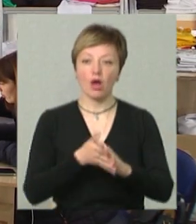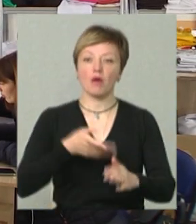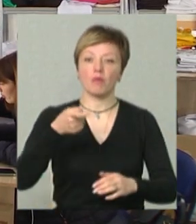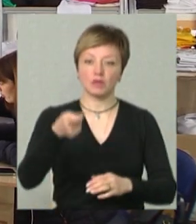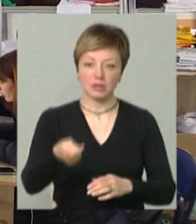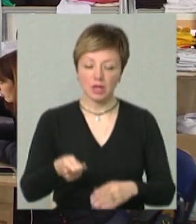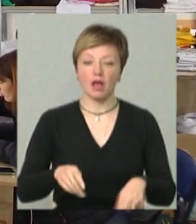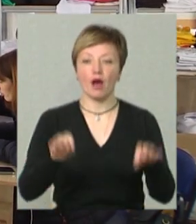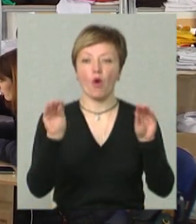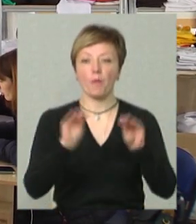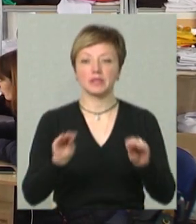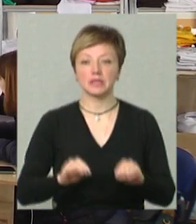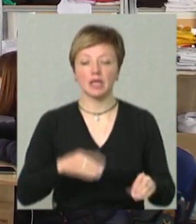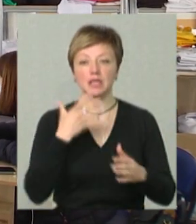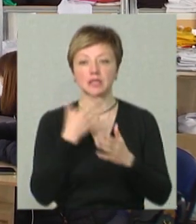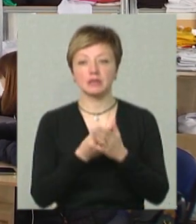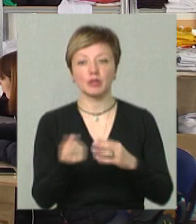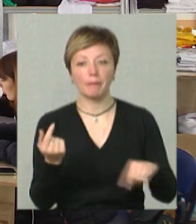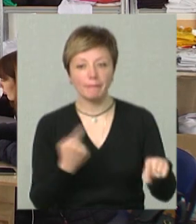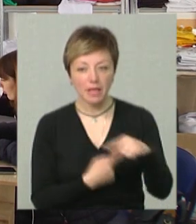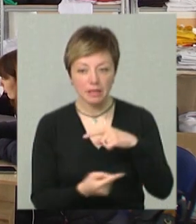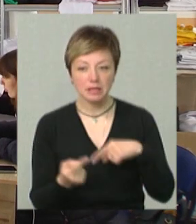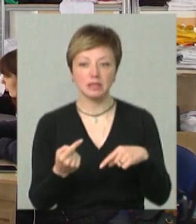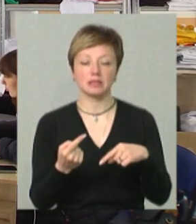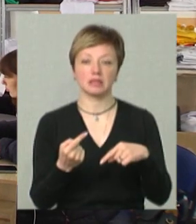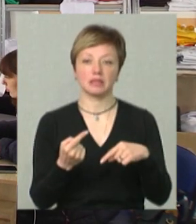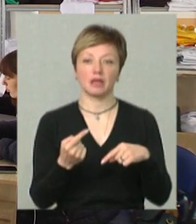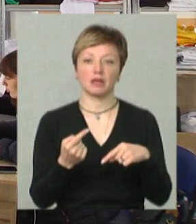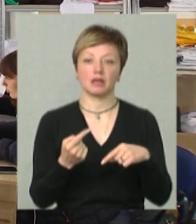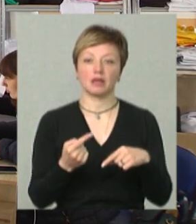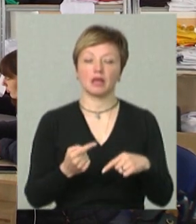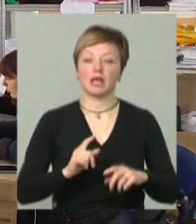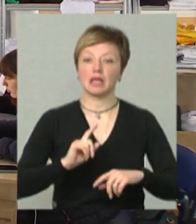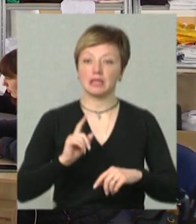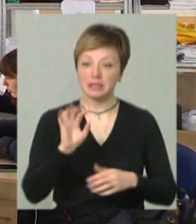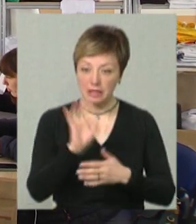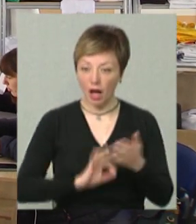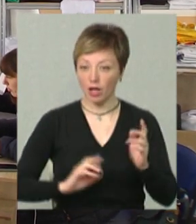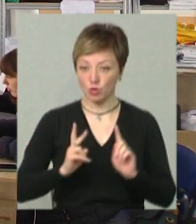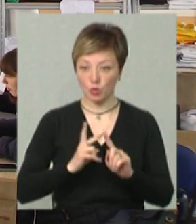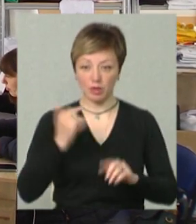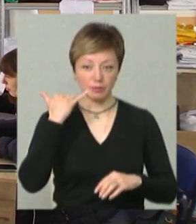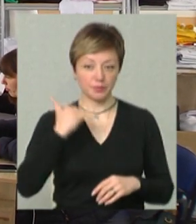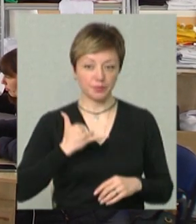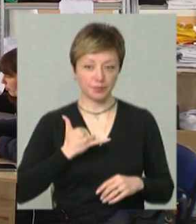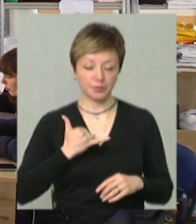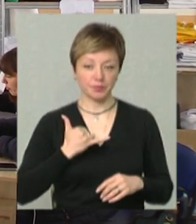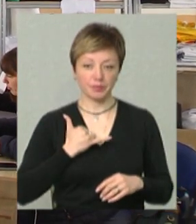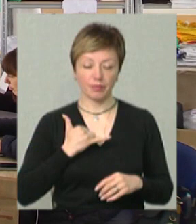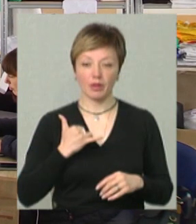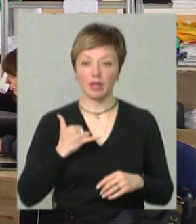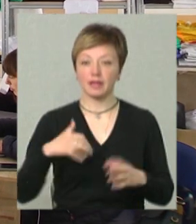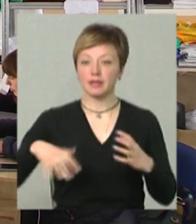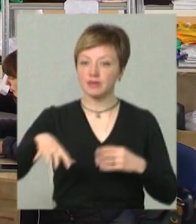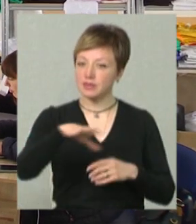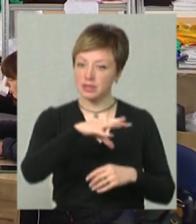описали свій бізнес і на наступний день мені вже зателефонували з